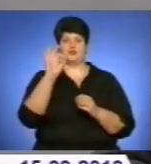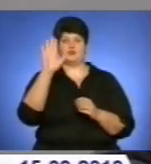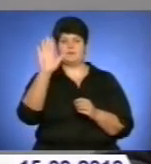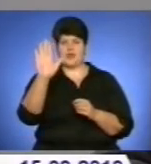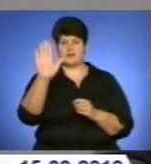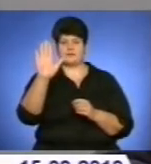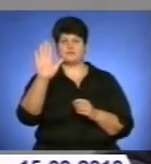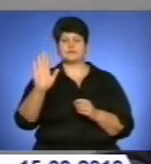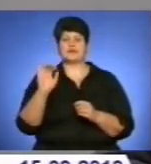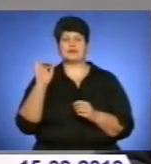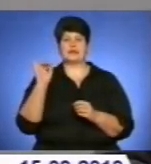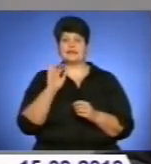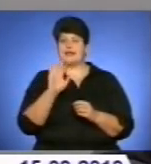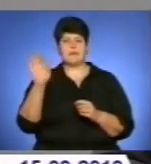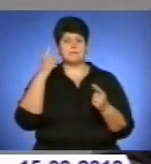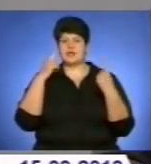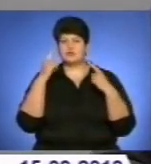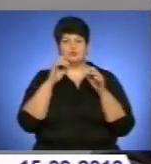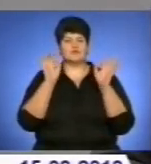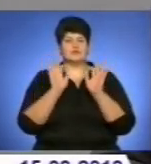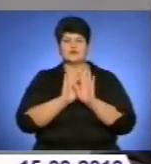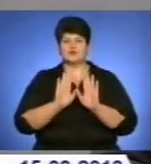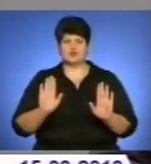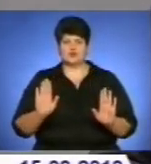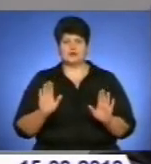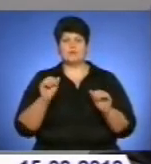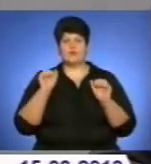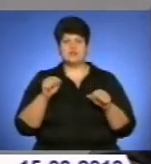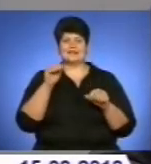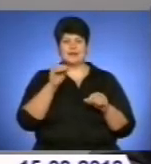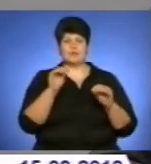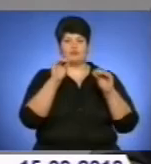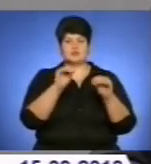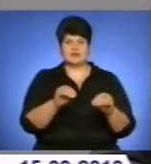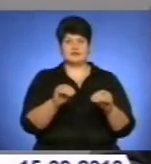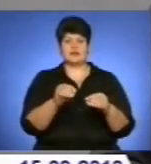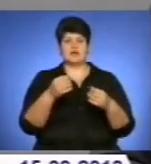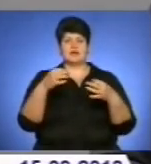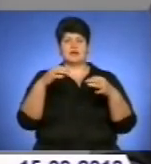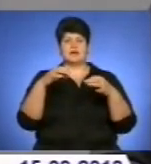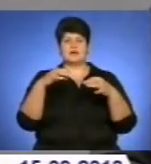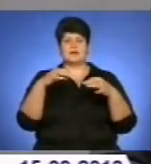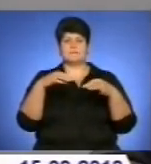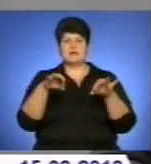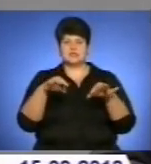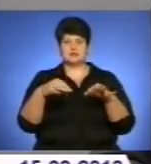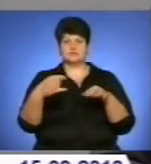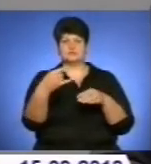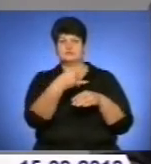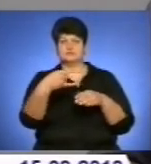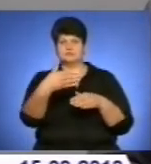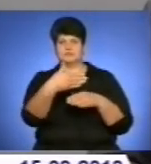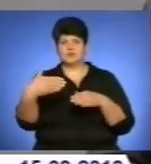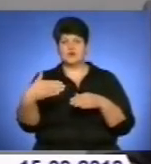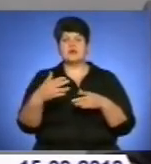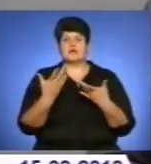не намагатися самому вибиратися. Зараз є в кожній мобільній телефон, зв'язуватися з службою 101, наш телефон